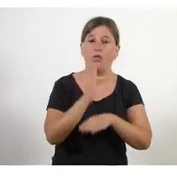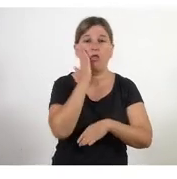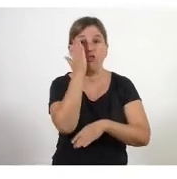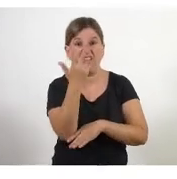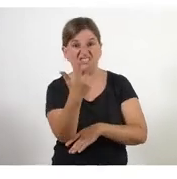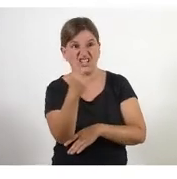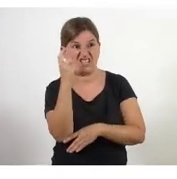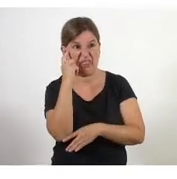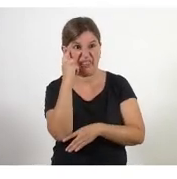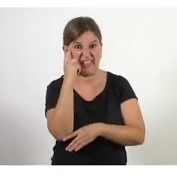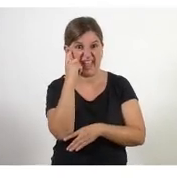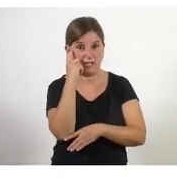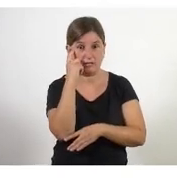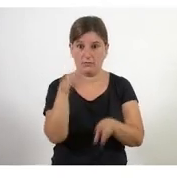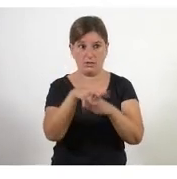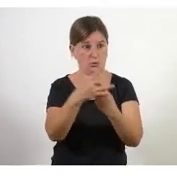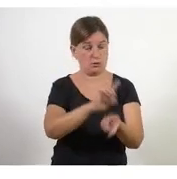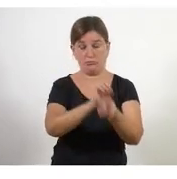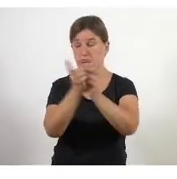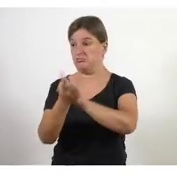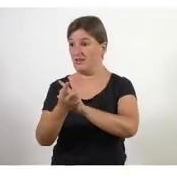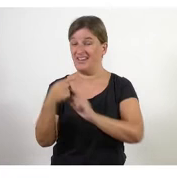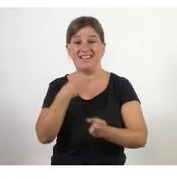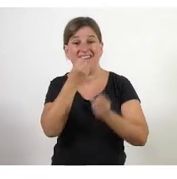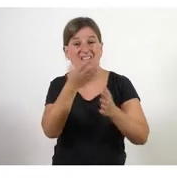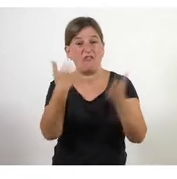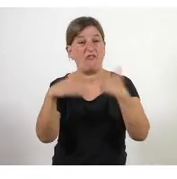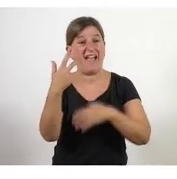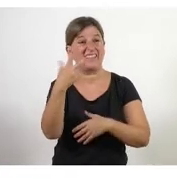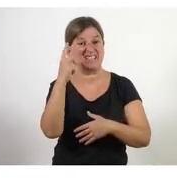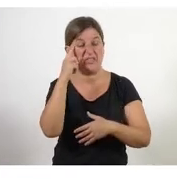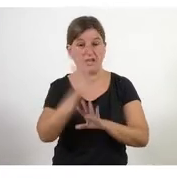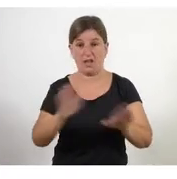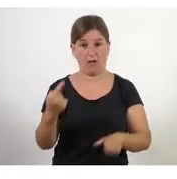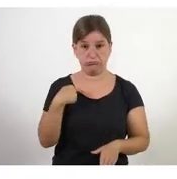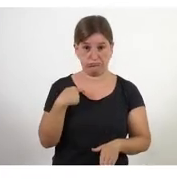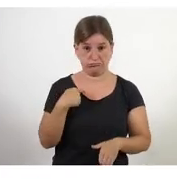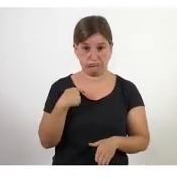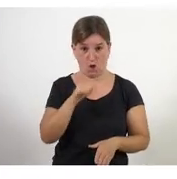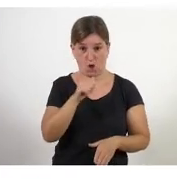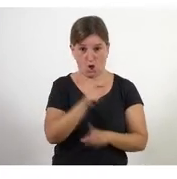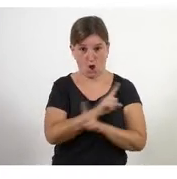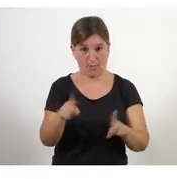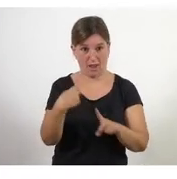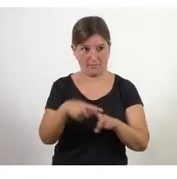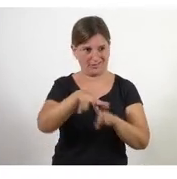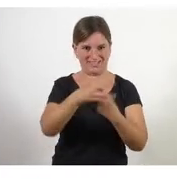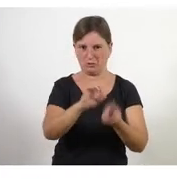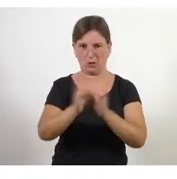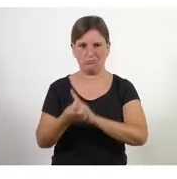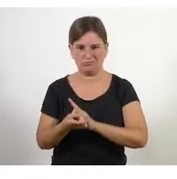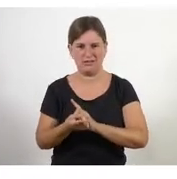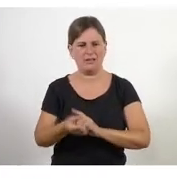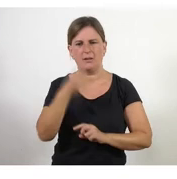canvia tan ràpidament potser el que vas dir fa 3 dies ja no té sentit s'ha perdut amb la qual cosa és molt més